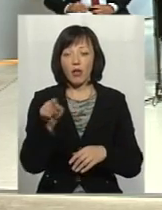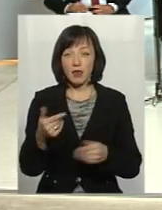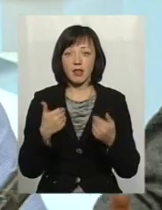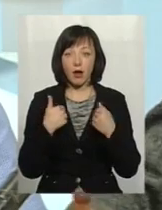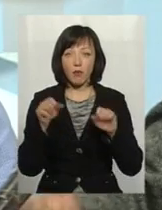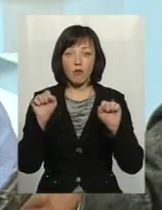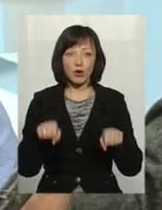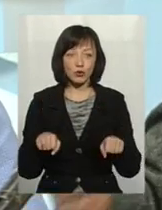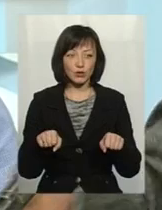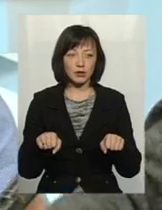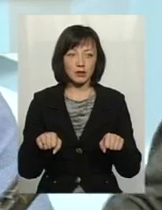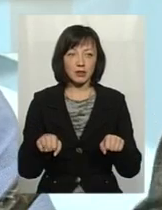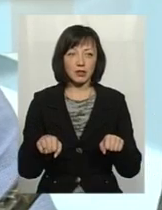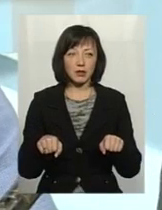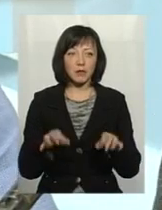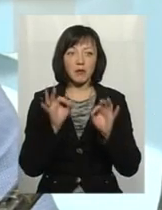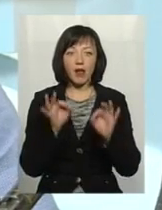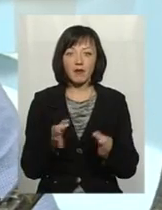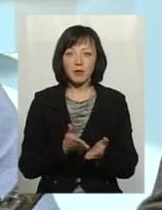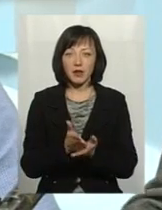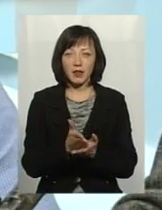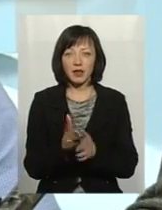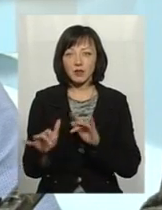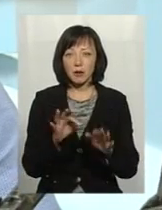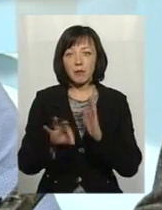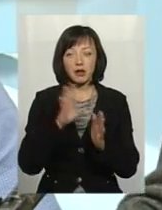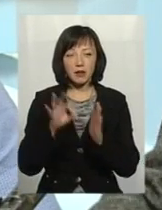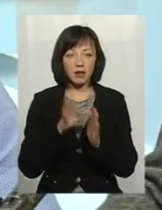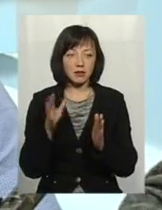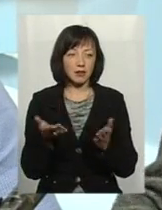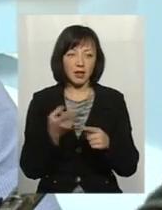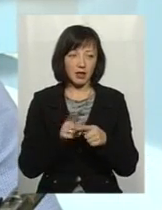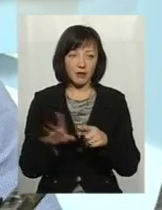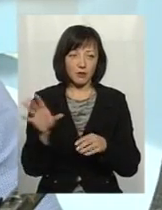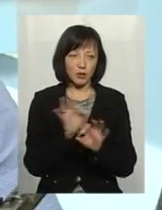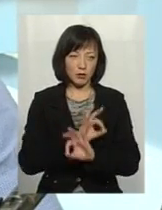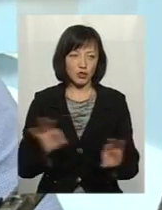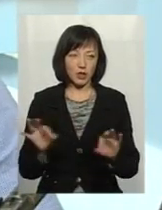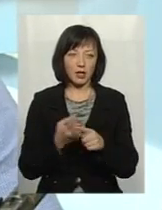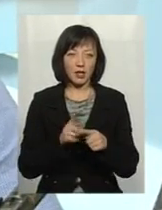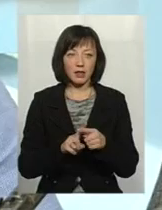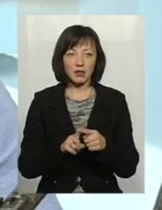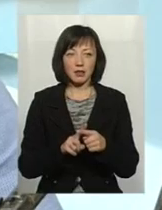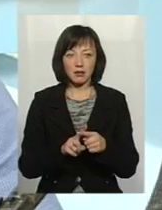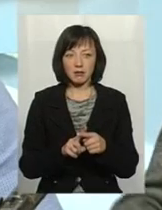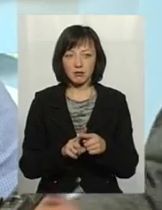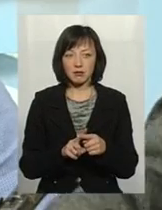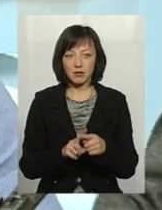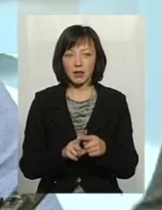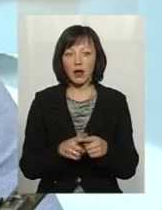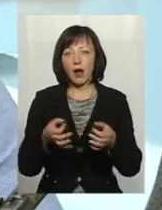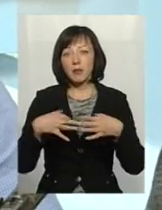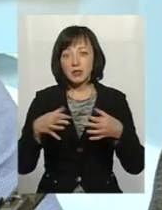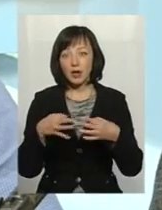можуть дати дуже правильне направлення ремонту, роблять підказки. Ну, це все замечательно. Це обміну опыта, можна сказати. Об